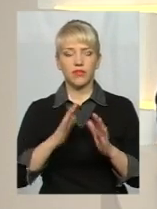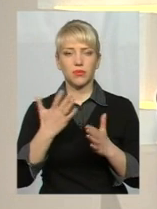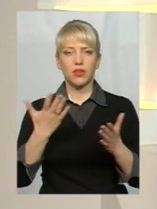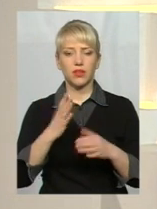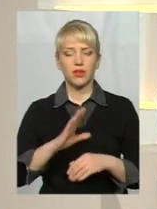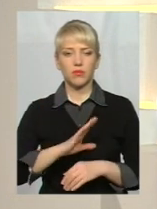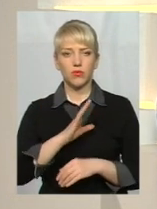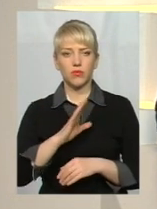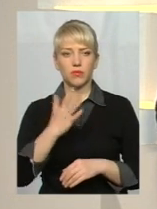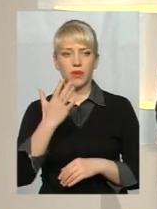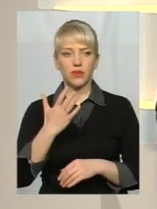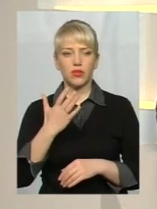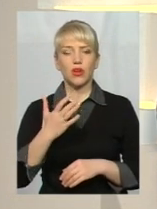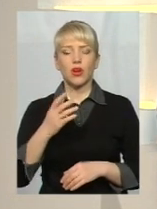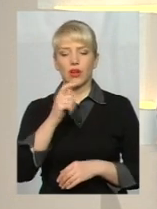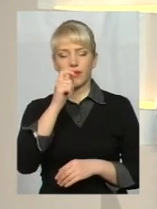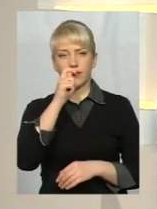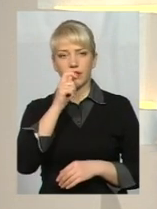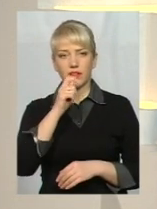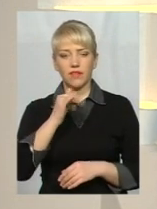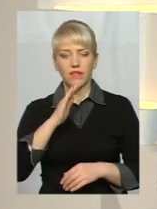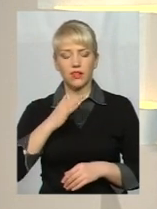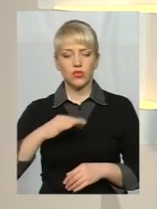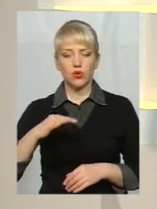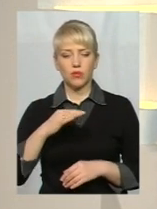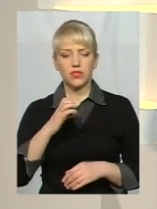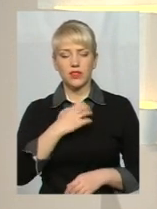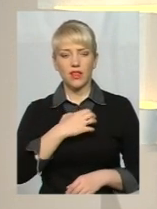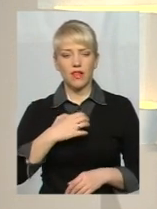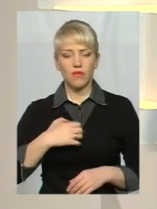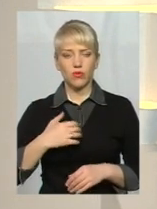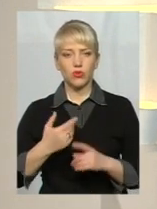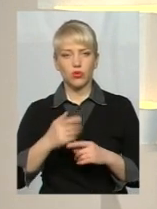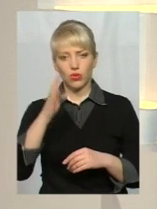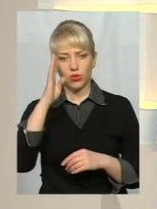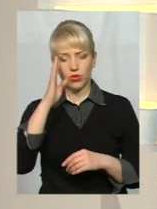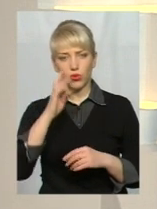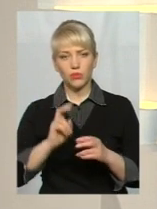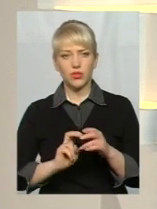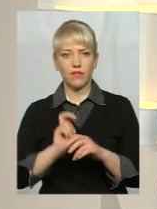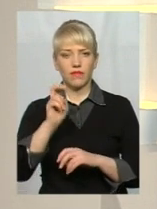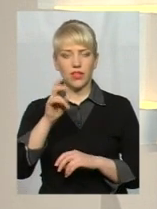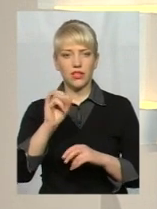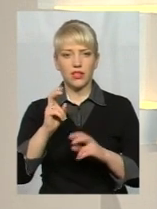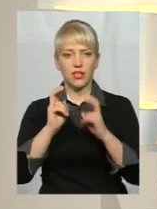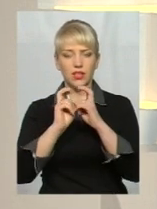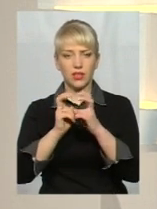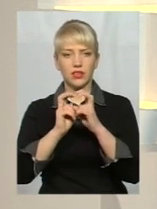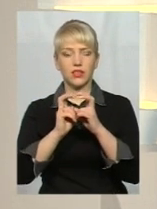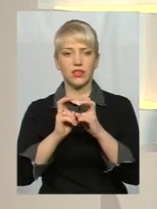області 5 квітня. У Славуті 13-річний хлопчик виліз на дах потягу, аби зробити селфі і доторкнувся до